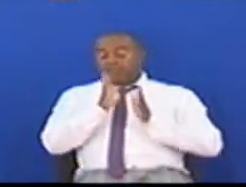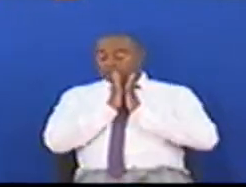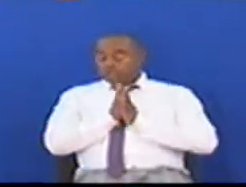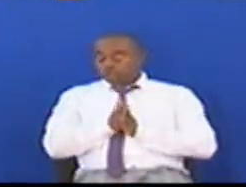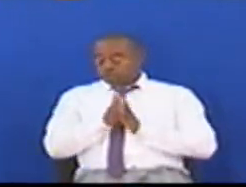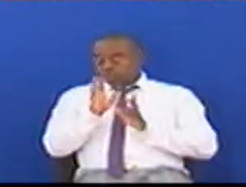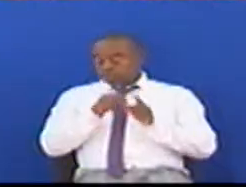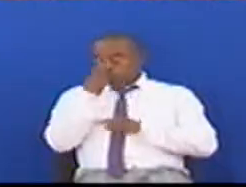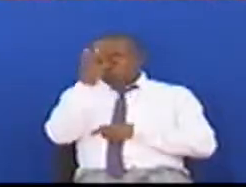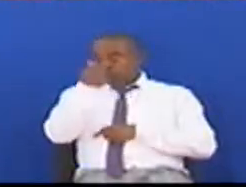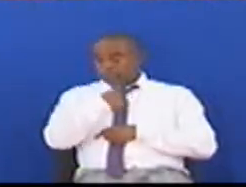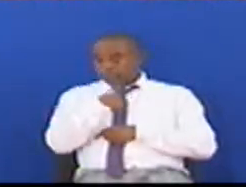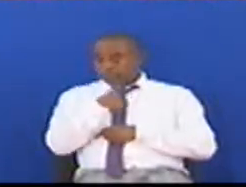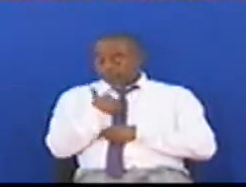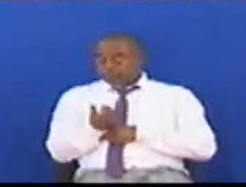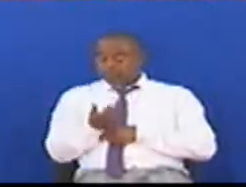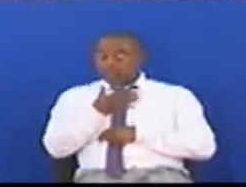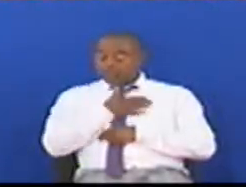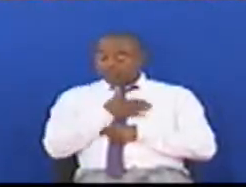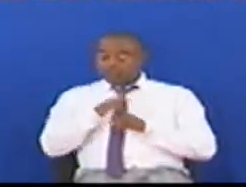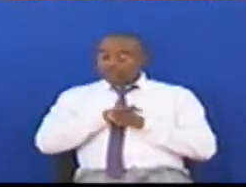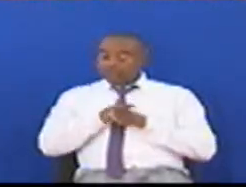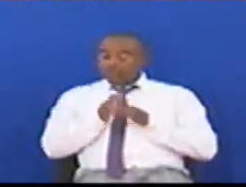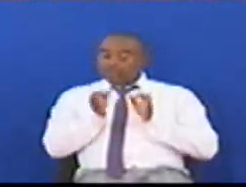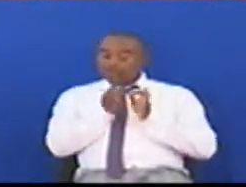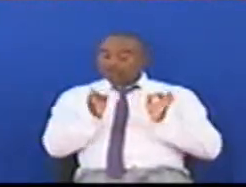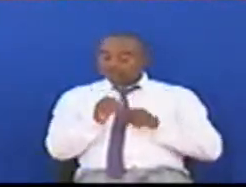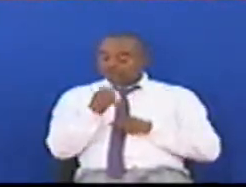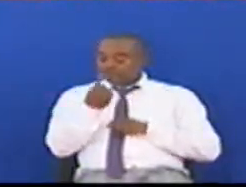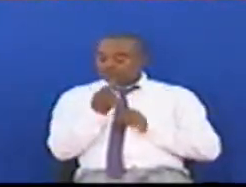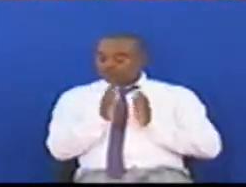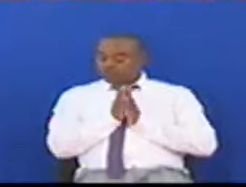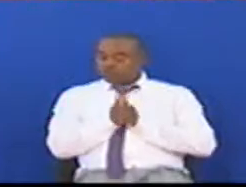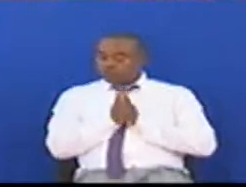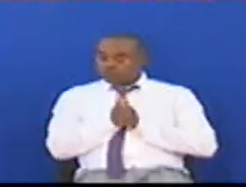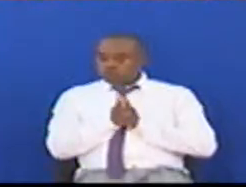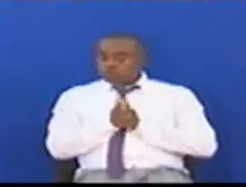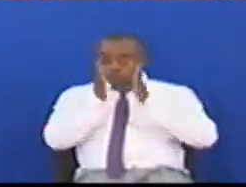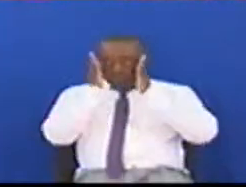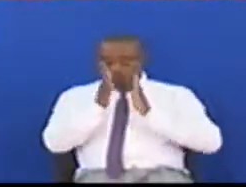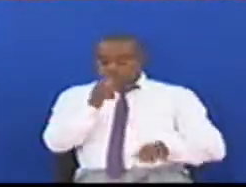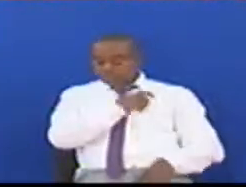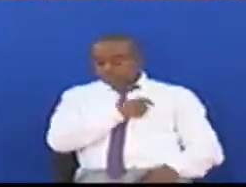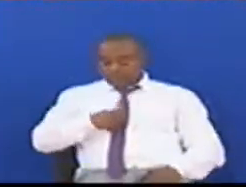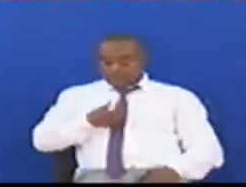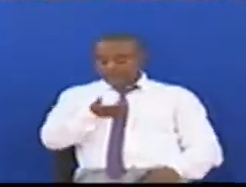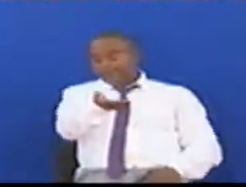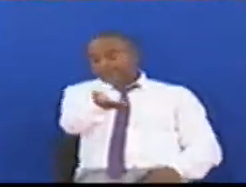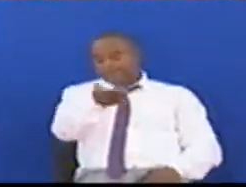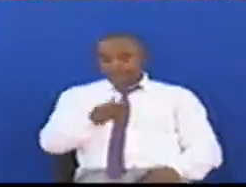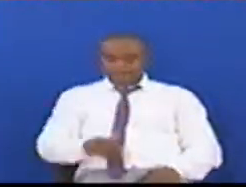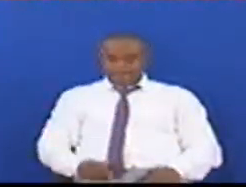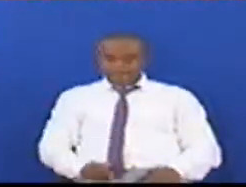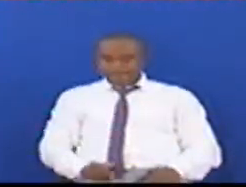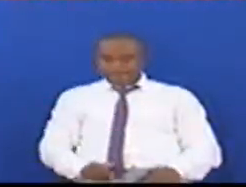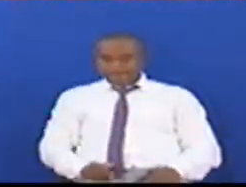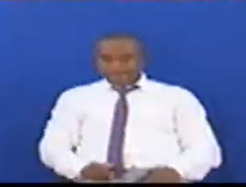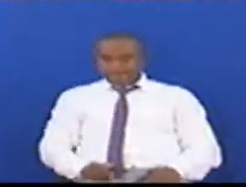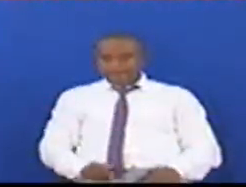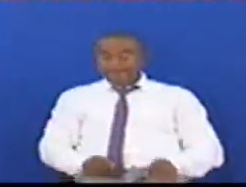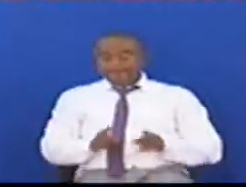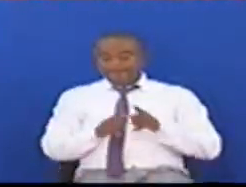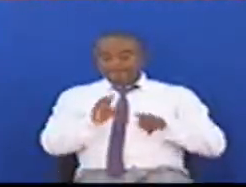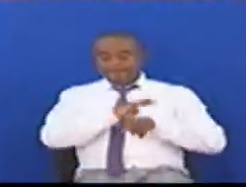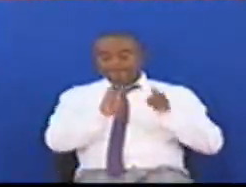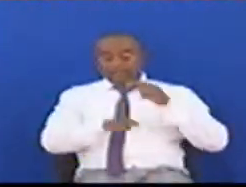Uniona Nomba Nitumie Fursahii Kwanza Kumshkuru Sana Na Kumpongeza Sana Mwishimewa Raisi Wa Jamuri Ya Mungano Tanzania Makamu